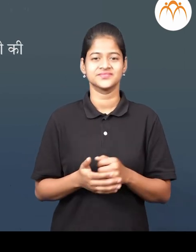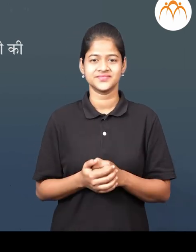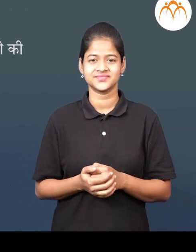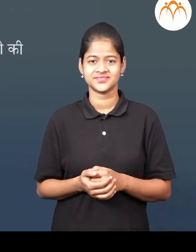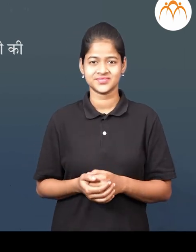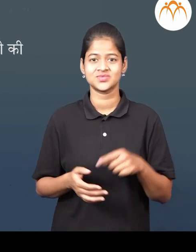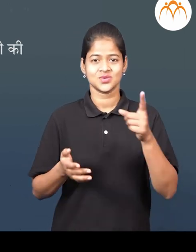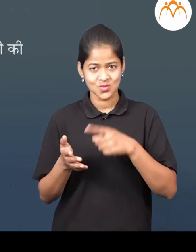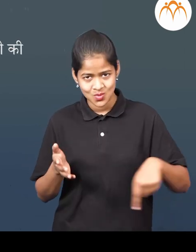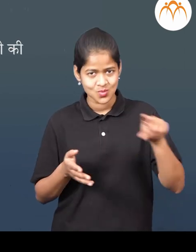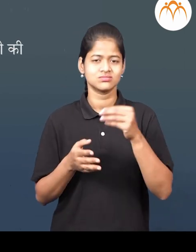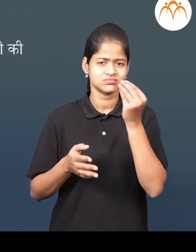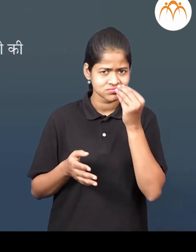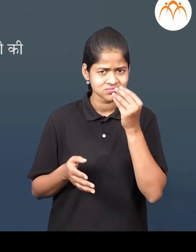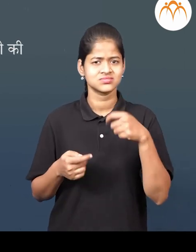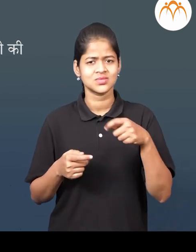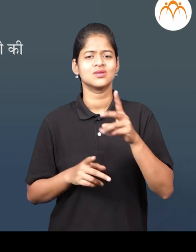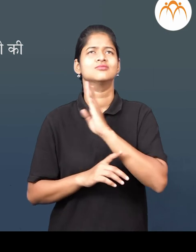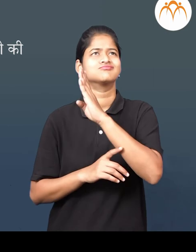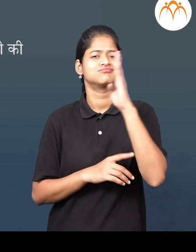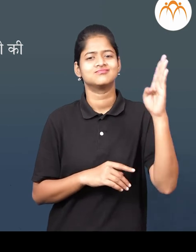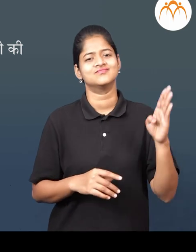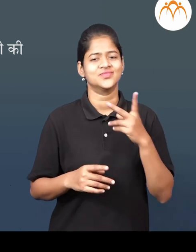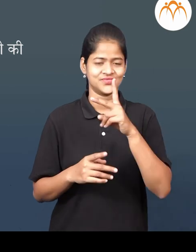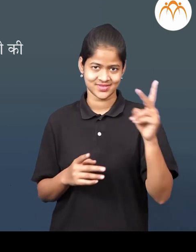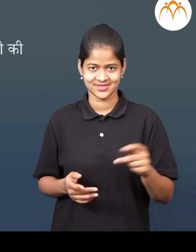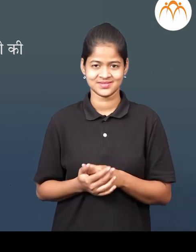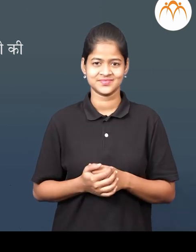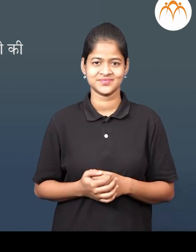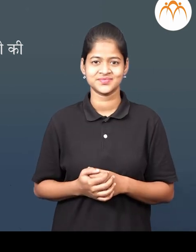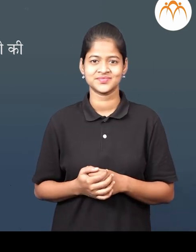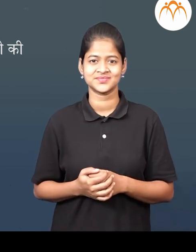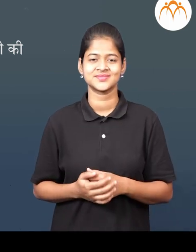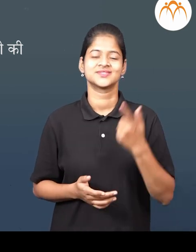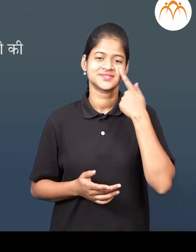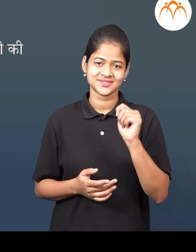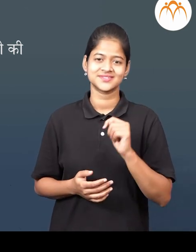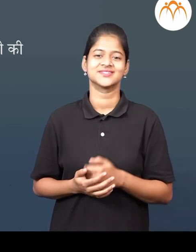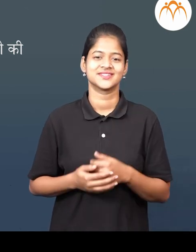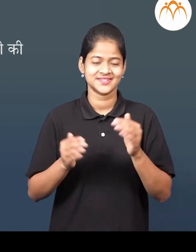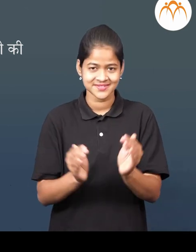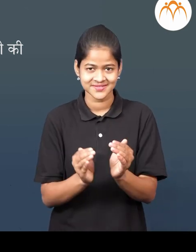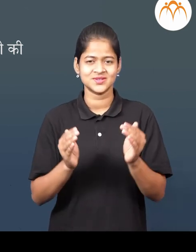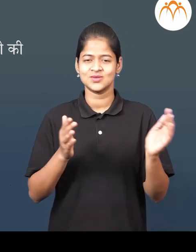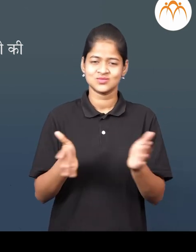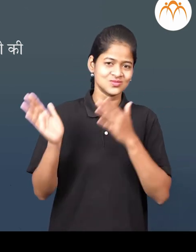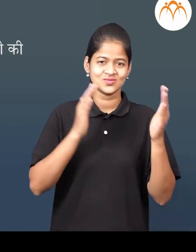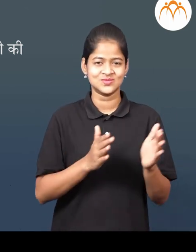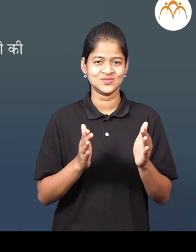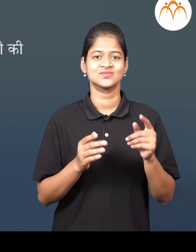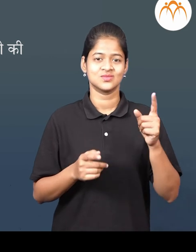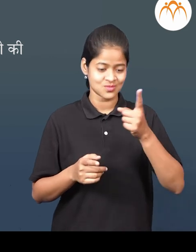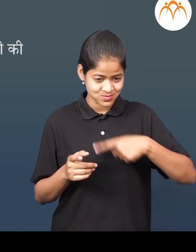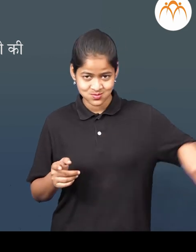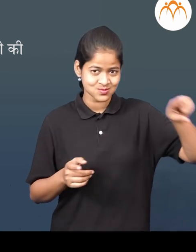जाली कि आई भांडी वेगले ठीकानी लावते। होकिने त्या आधी हे करून बगा। छोटी भांडी वेगली